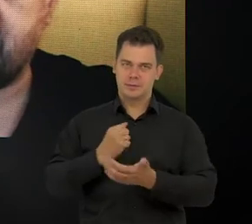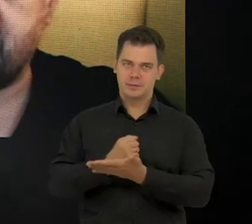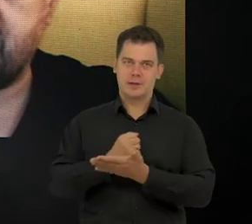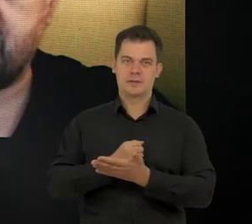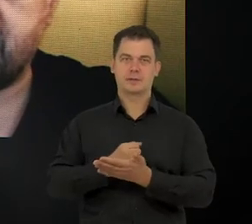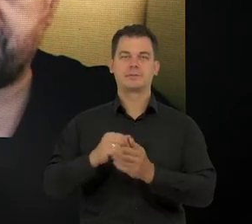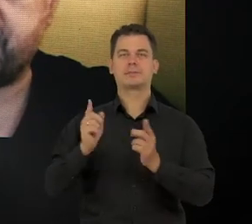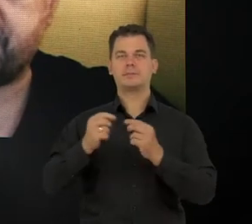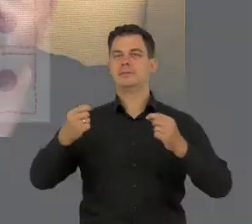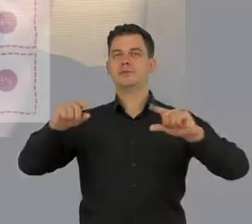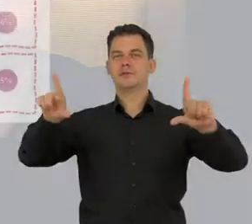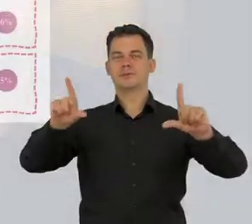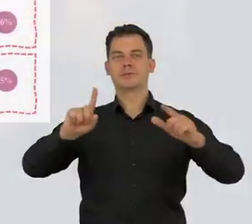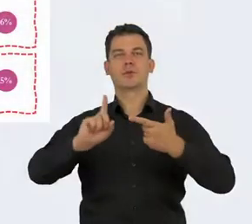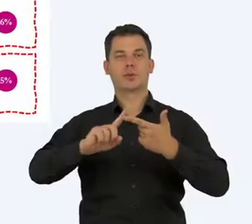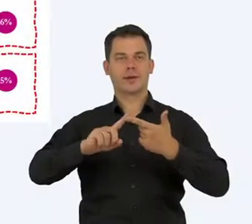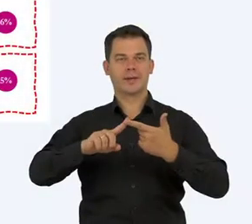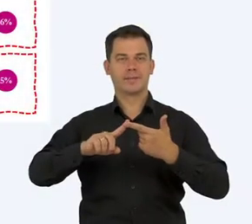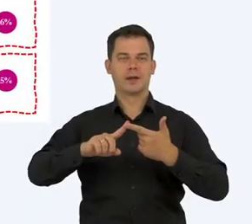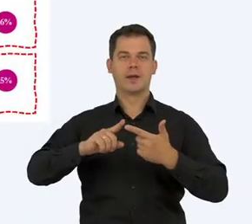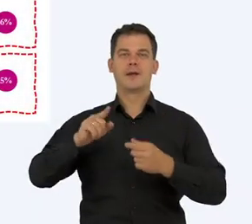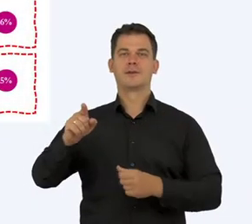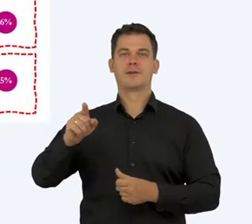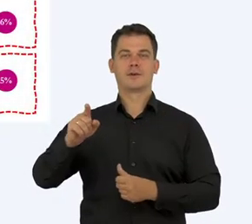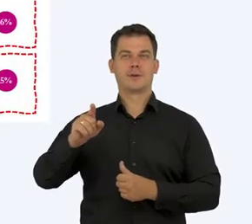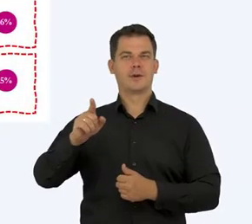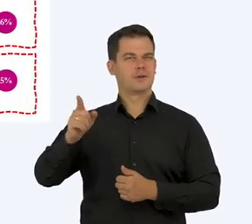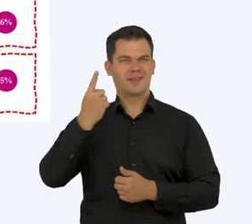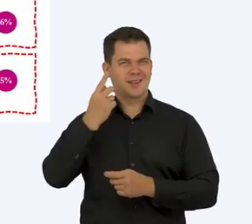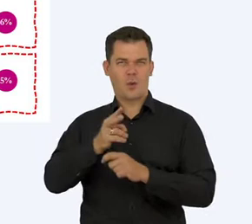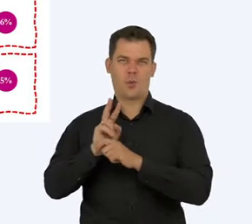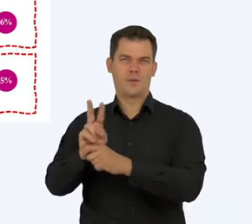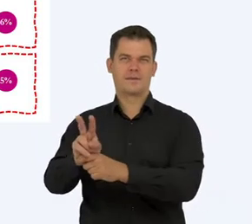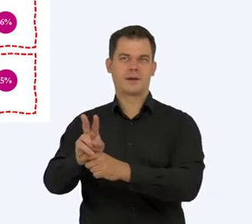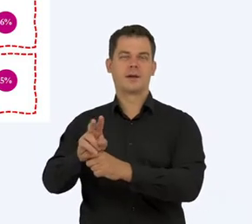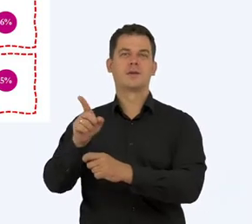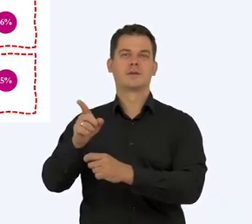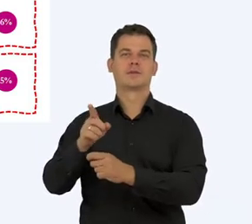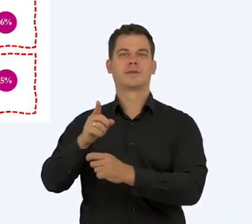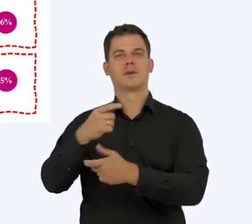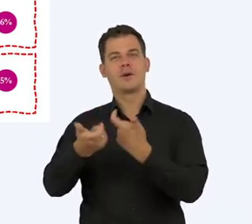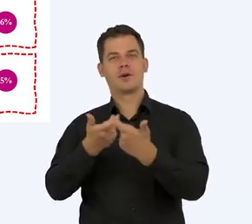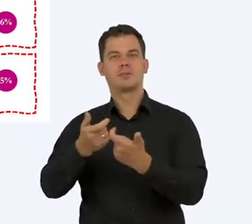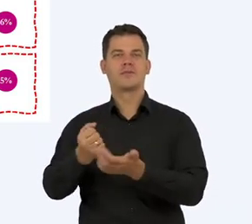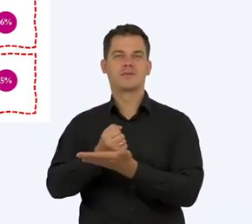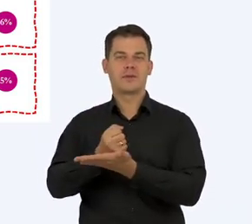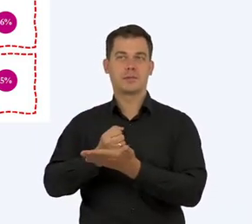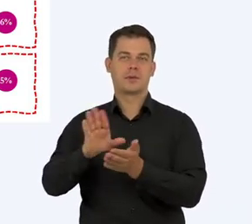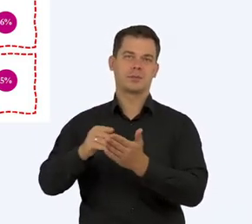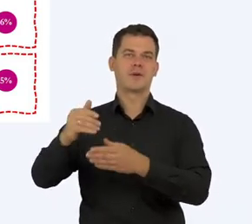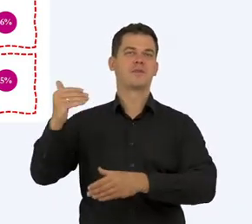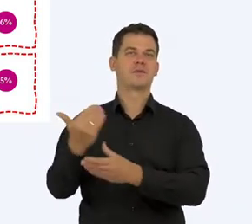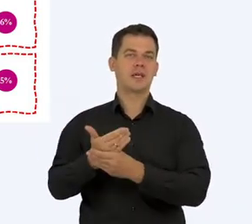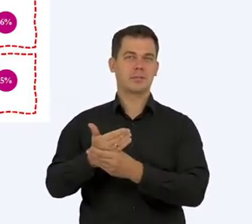przy tych starszych osób. I druga rzecz to jest wielka nieufność dotycząca big farm, czyli że